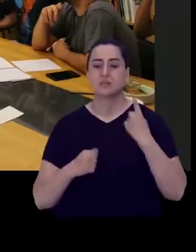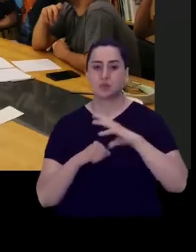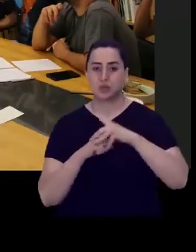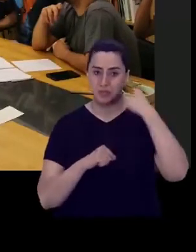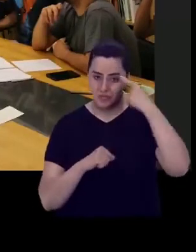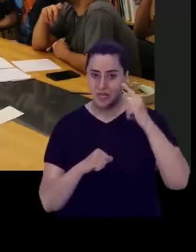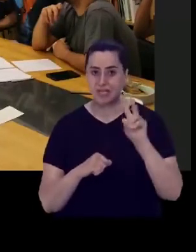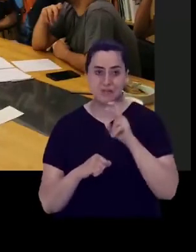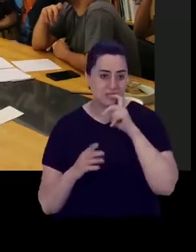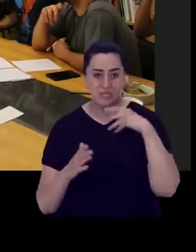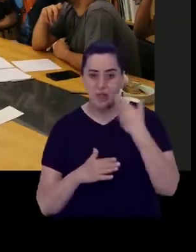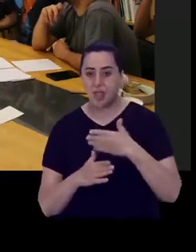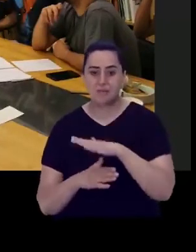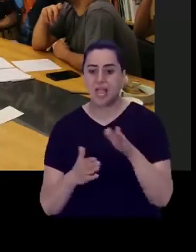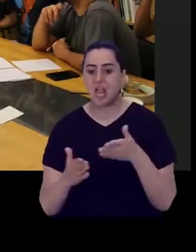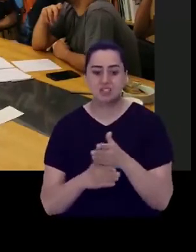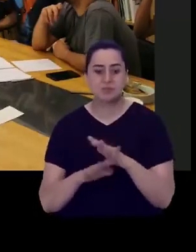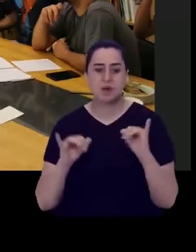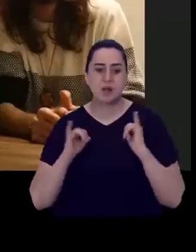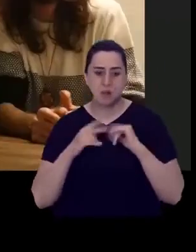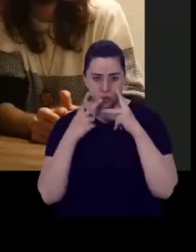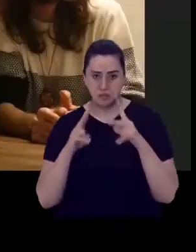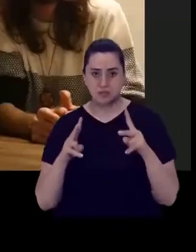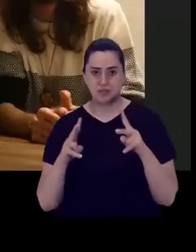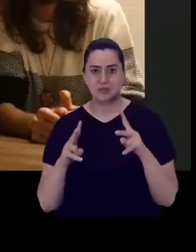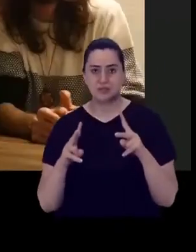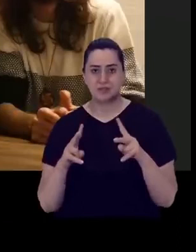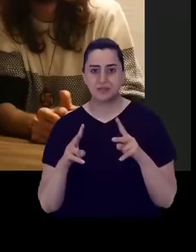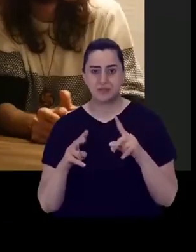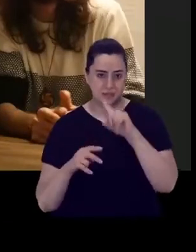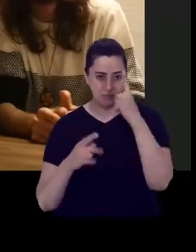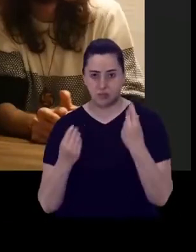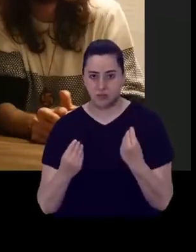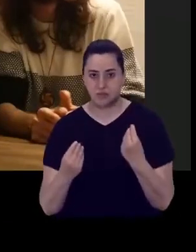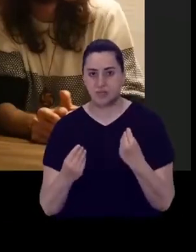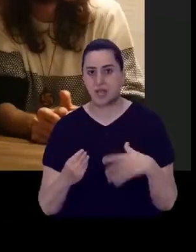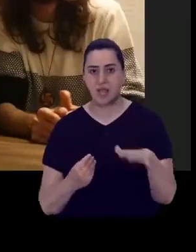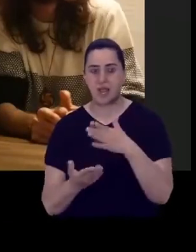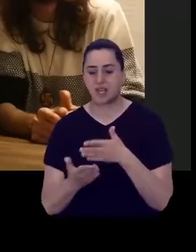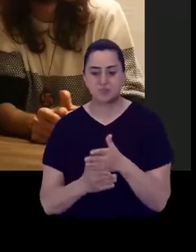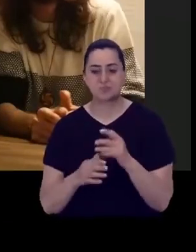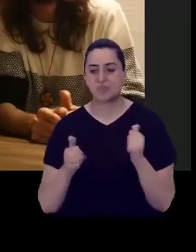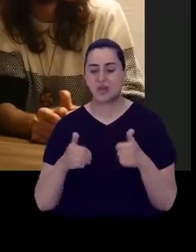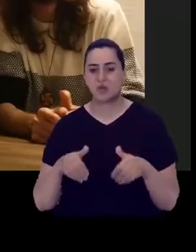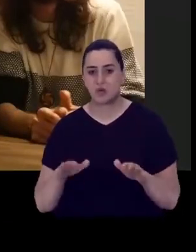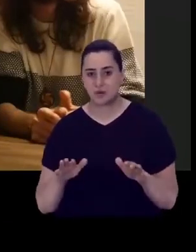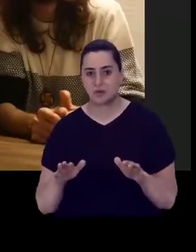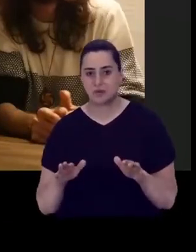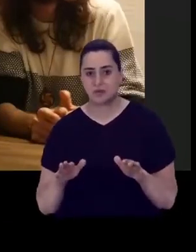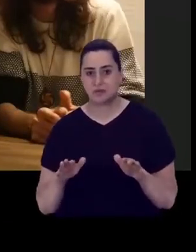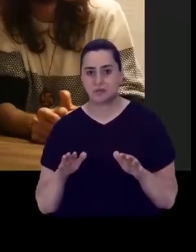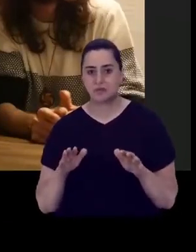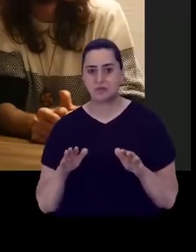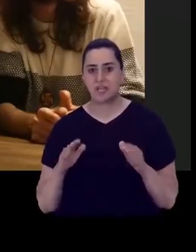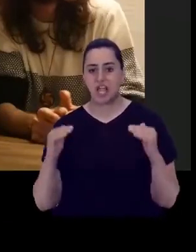sonra erişebilir her şeye kendini yapmak iyi hale etsin ve erişebilir her şeye gerek kalmayan erişebilir bir